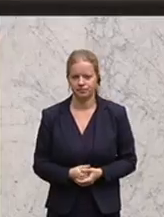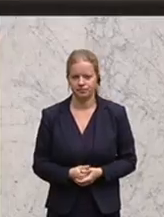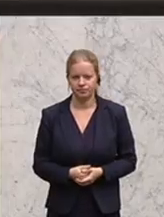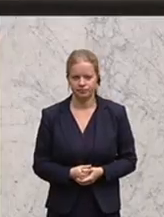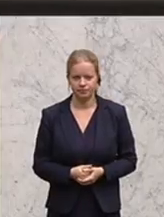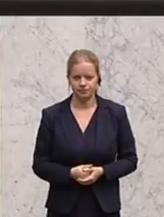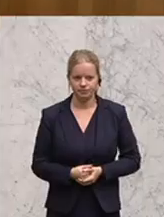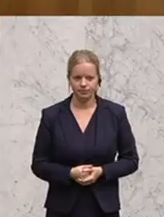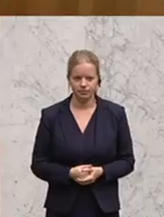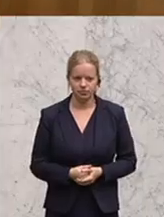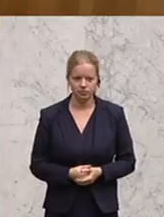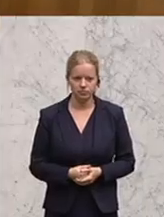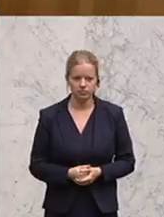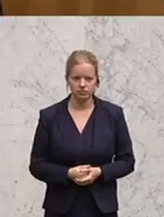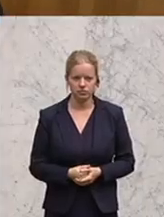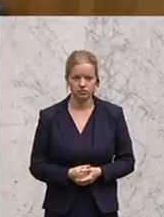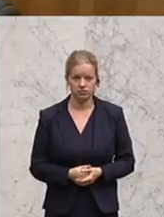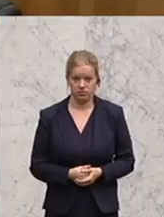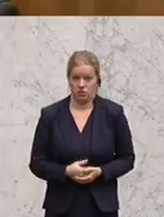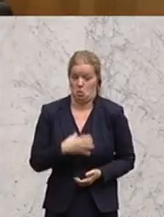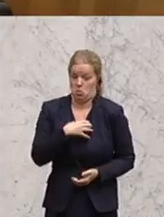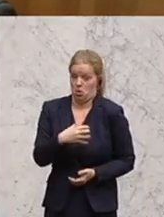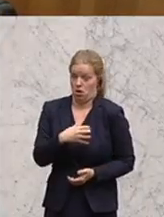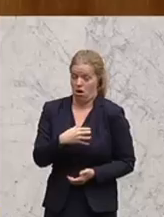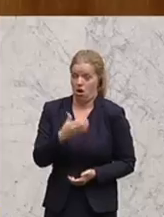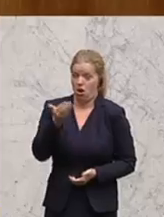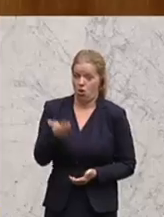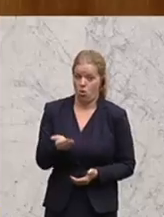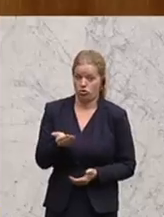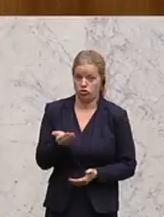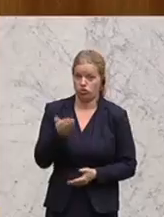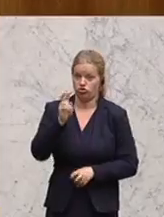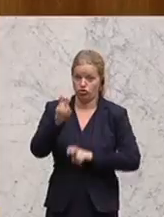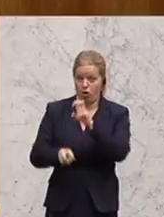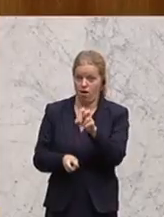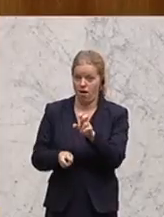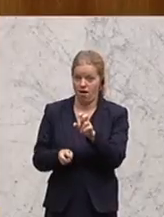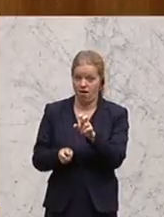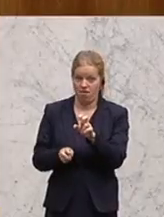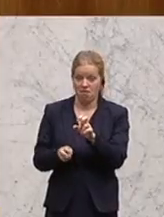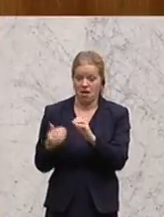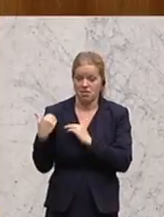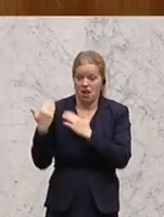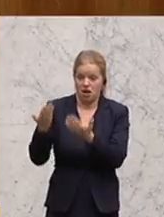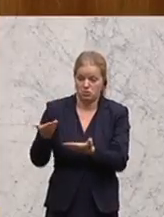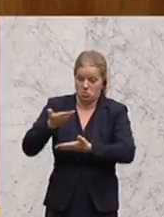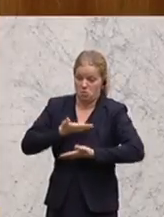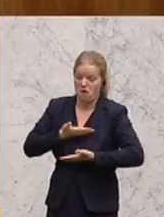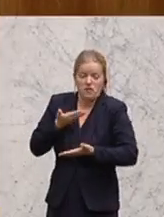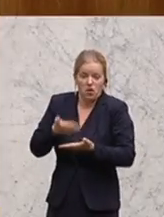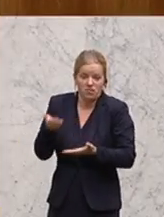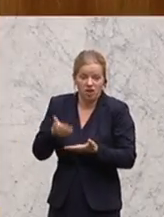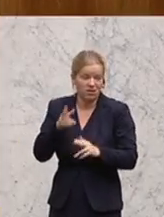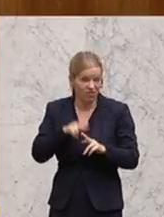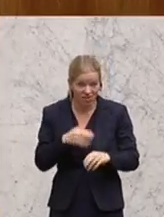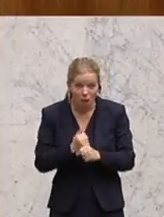Was nützt den Bürgern eine Lohnsteuerentlastung, wenn sie keine Arbeit haben? Die Bundesregierung macht aber genau das Gegenteil.